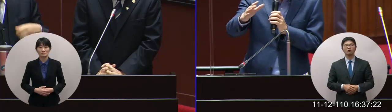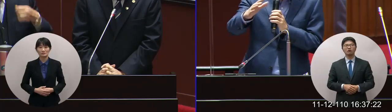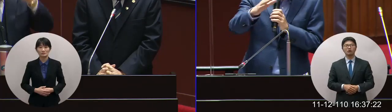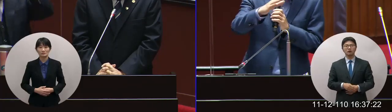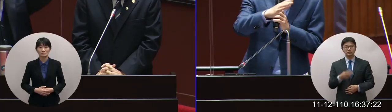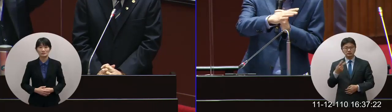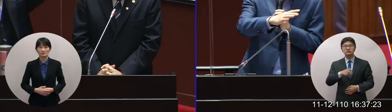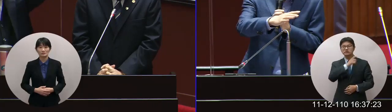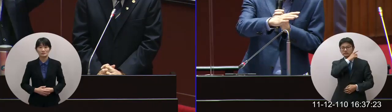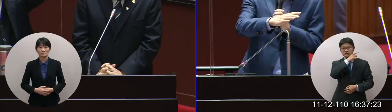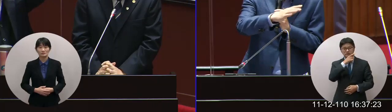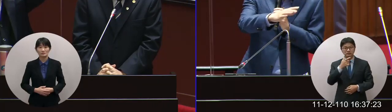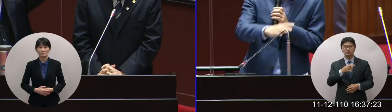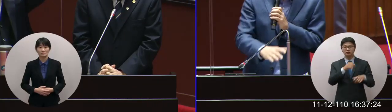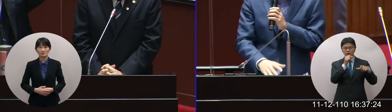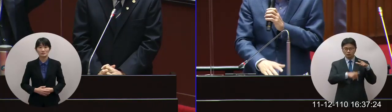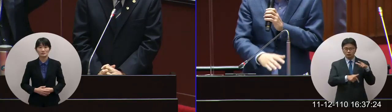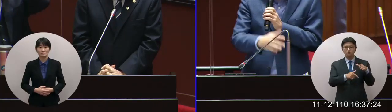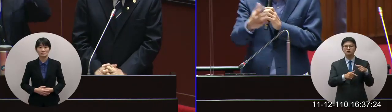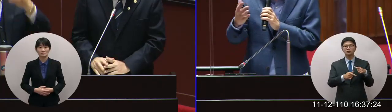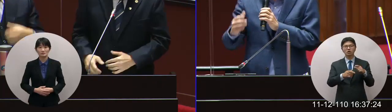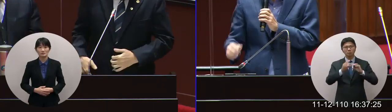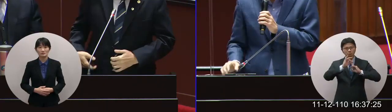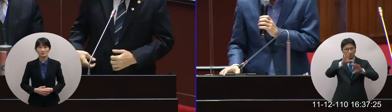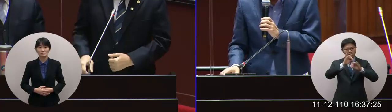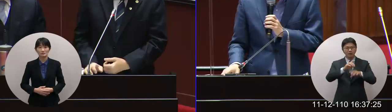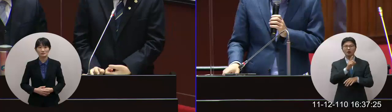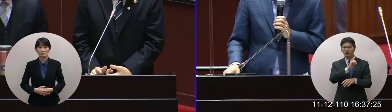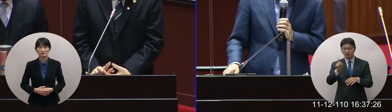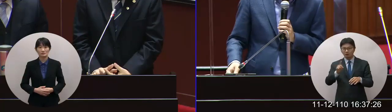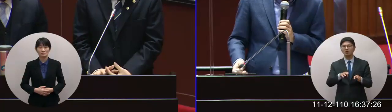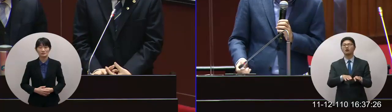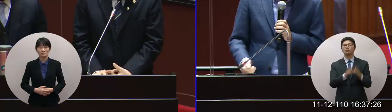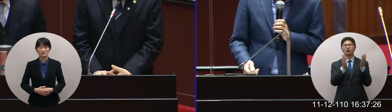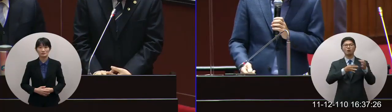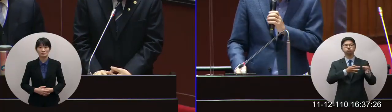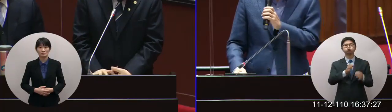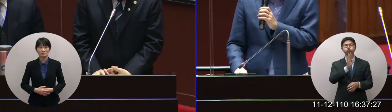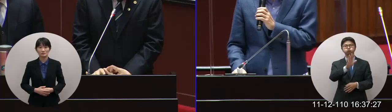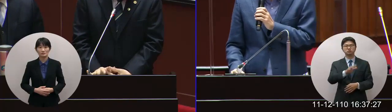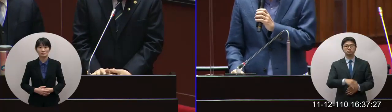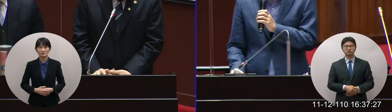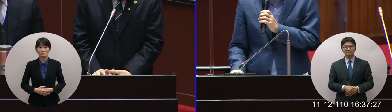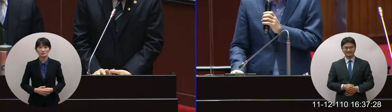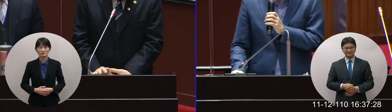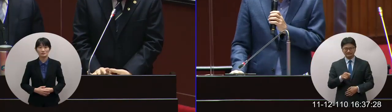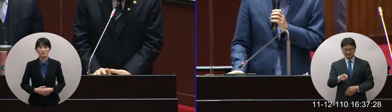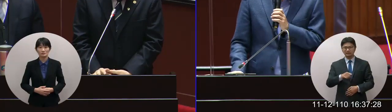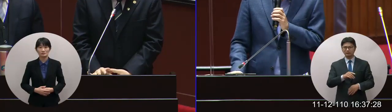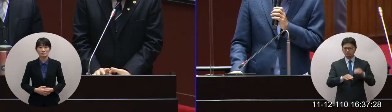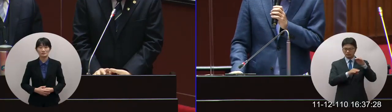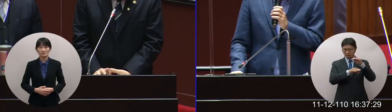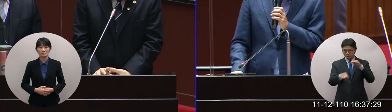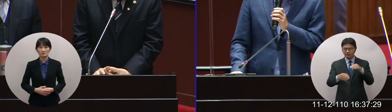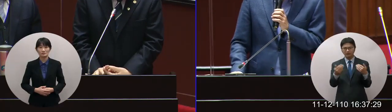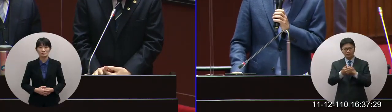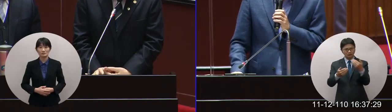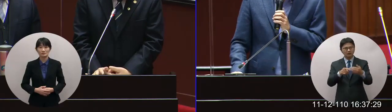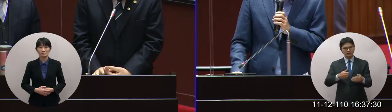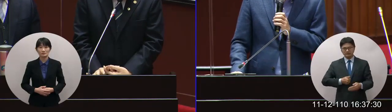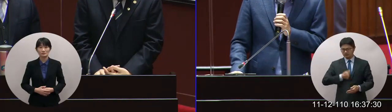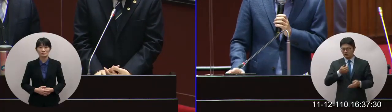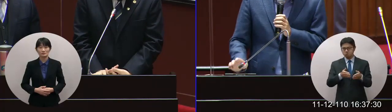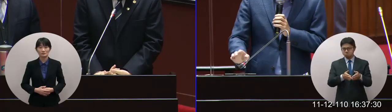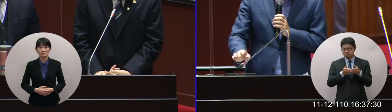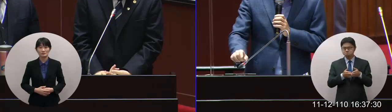私人的一些大企業大商場已經營業了所以這是非常急迫的需求再三兩次